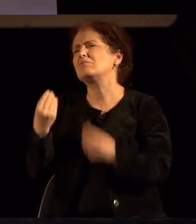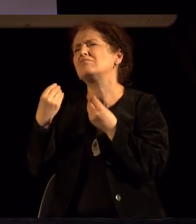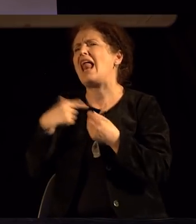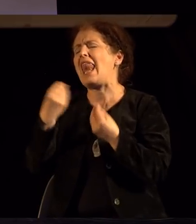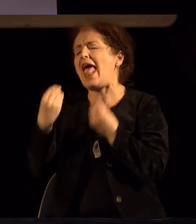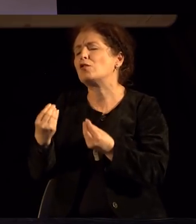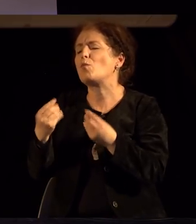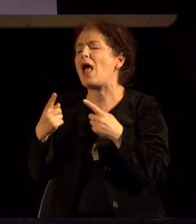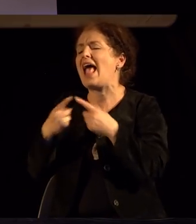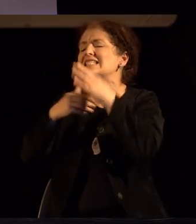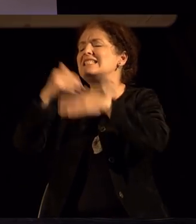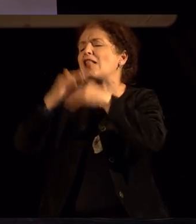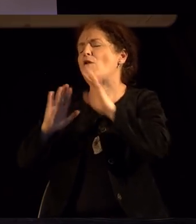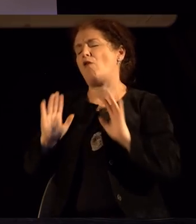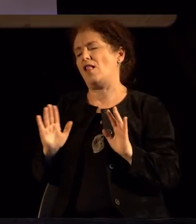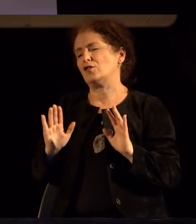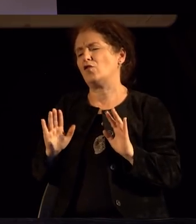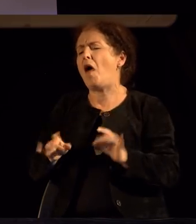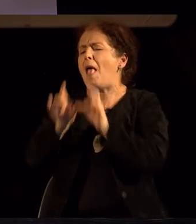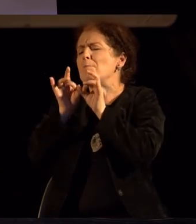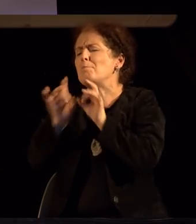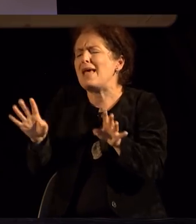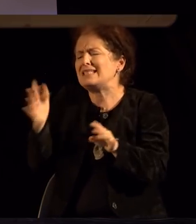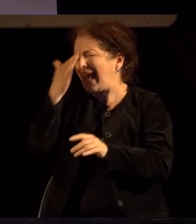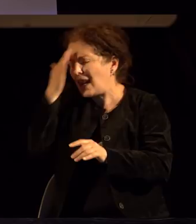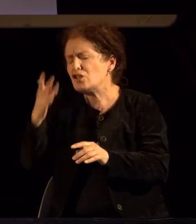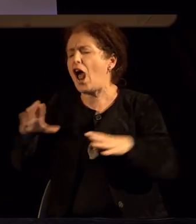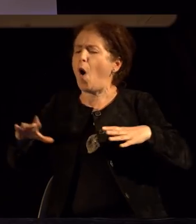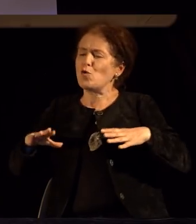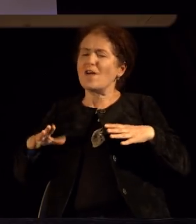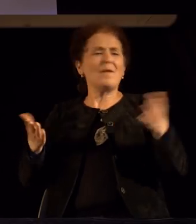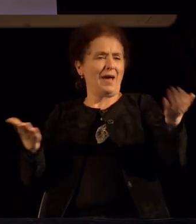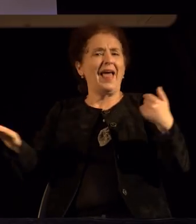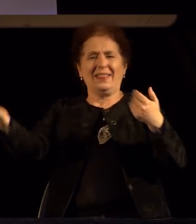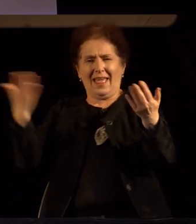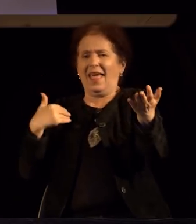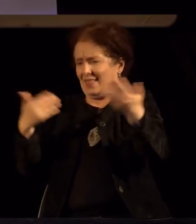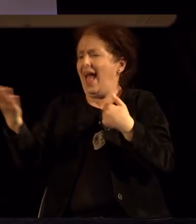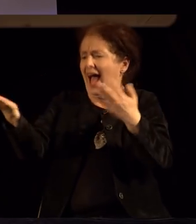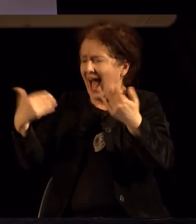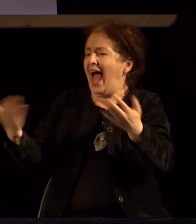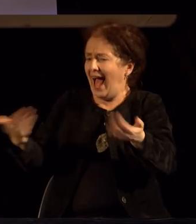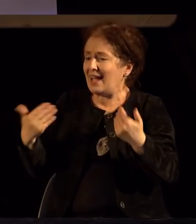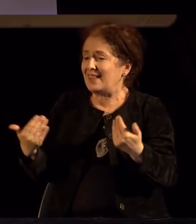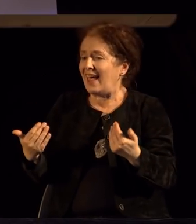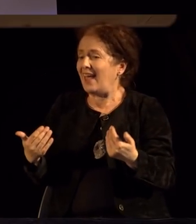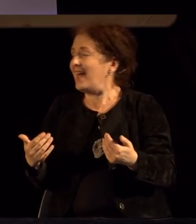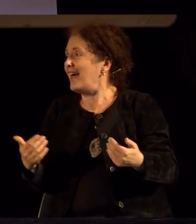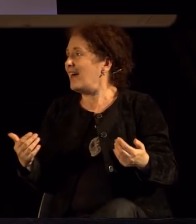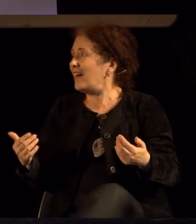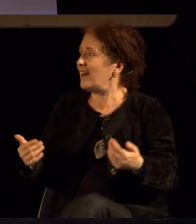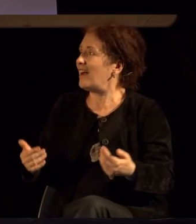И треба безусловно да се препуштам и да уживам во тоа задоволство. Но малку